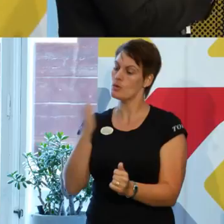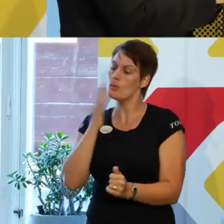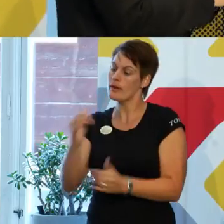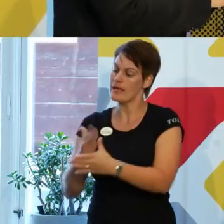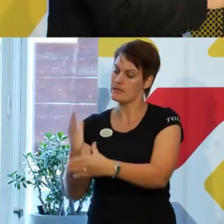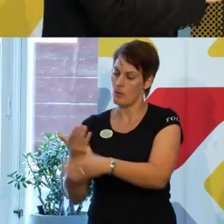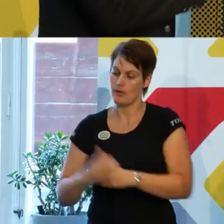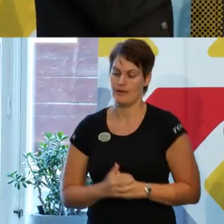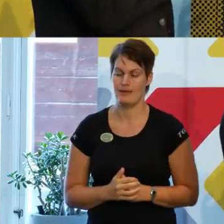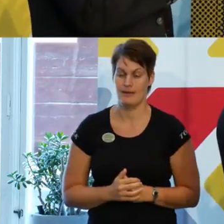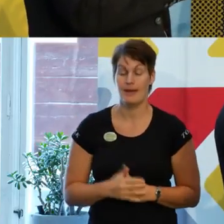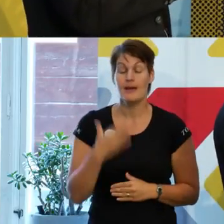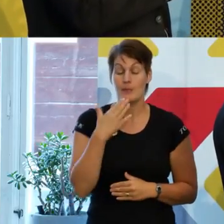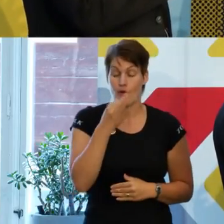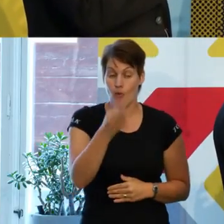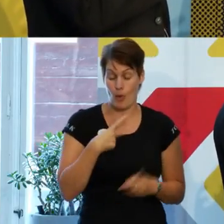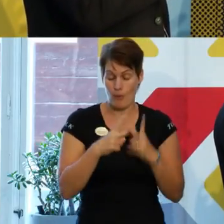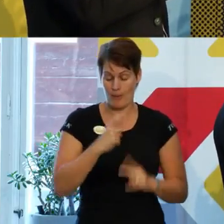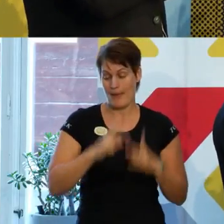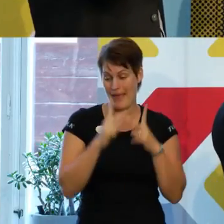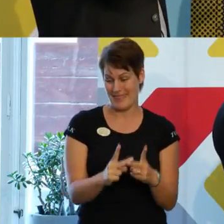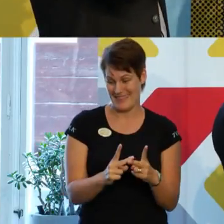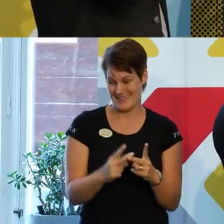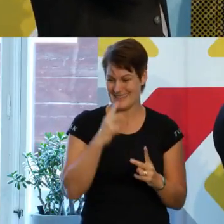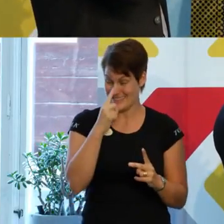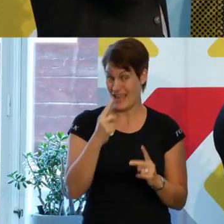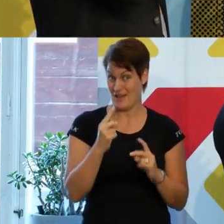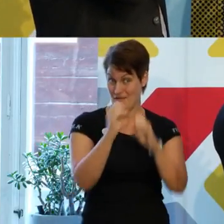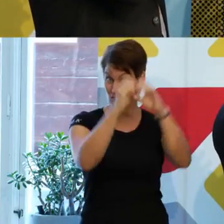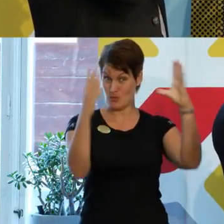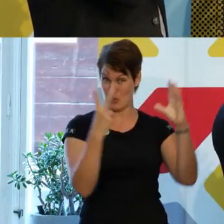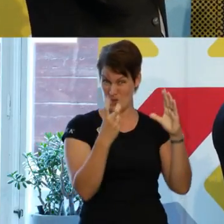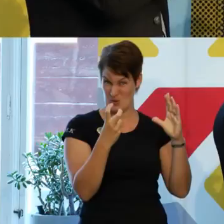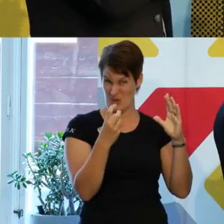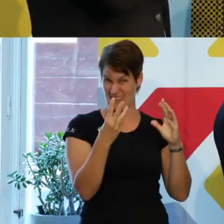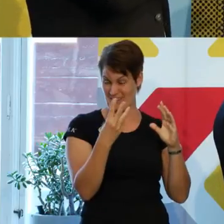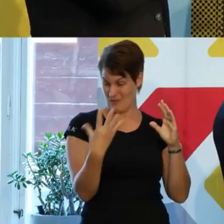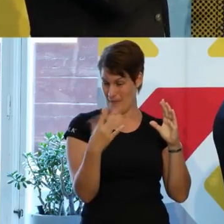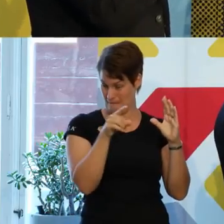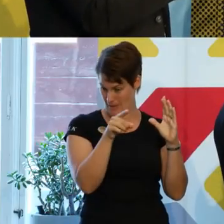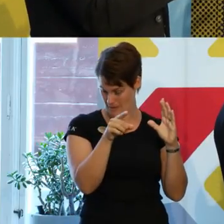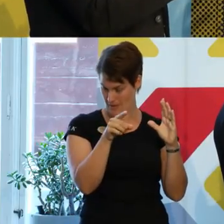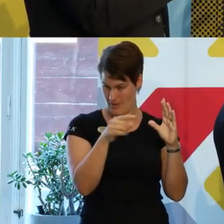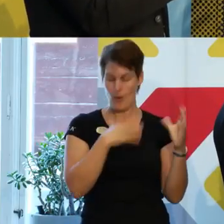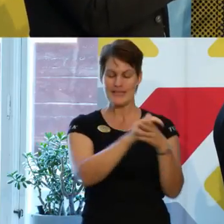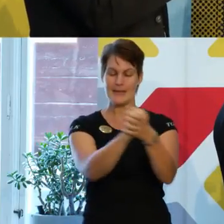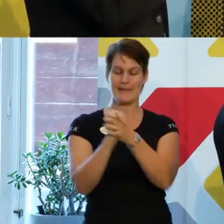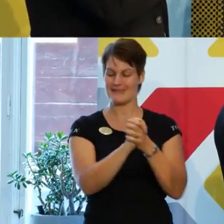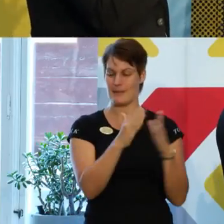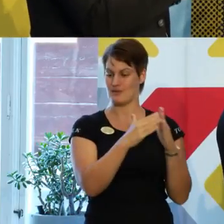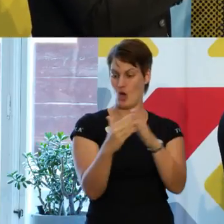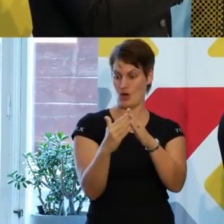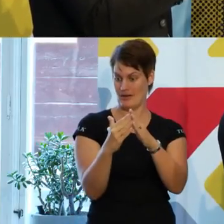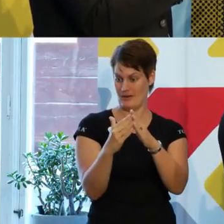är ju en bra fråga och jag upprepar mig då och lyfter fram visionen igen då Helsingborg 2035, där just den gemensamma staden är ett